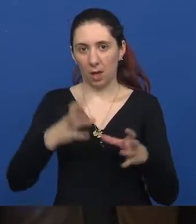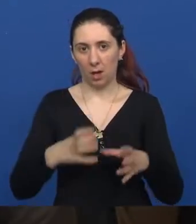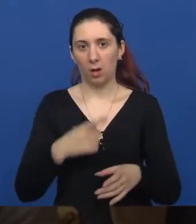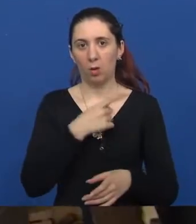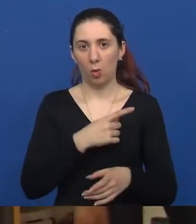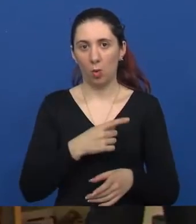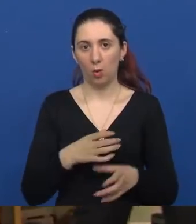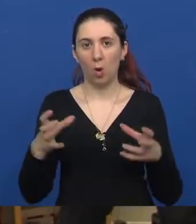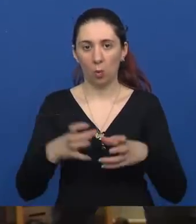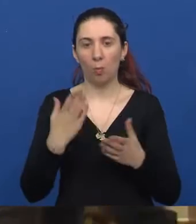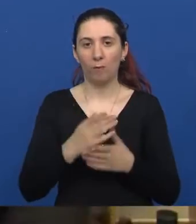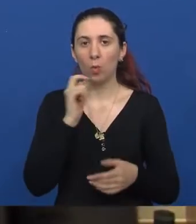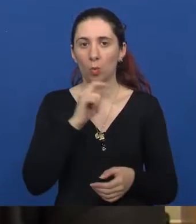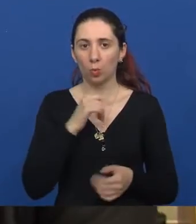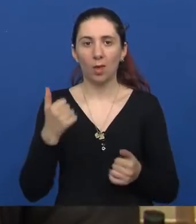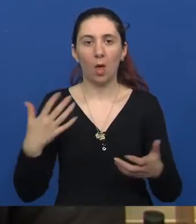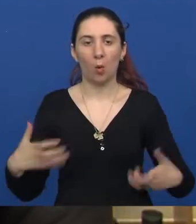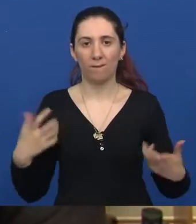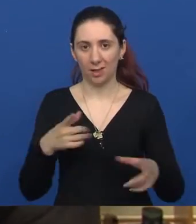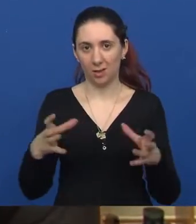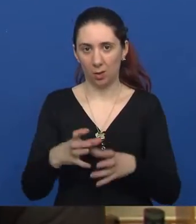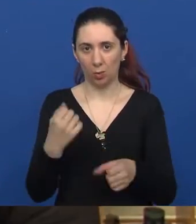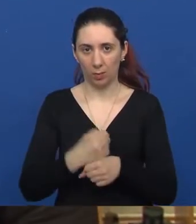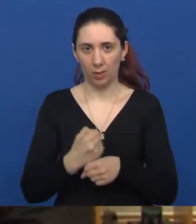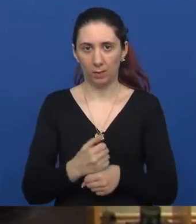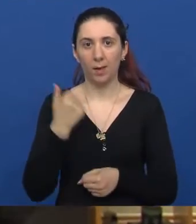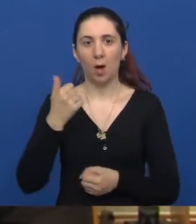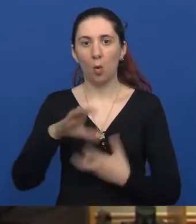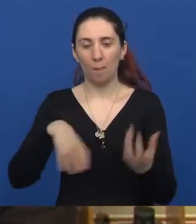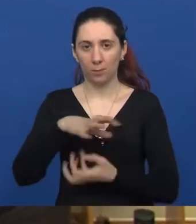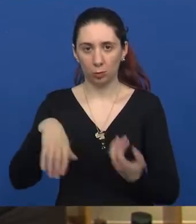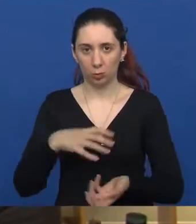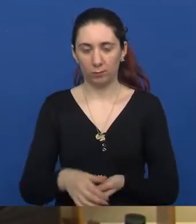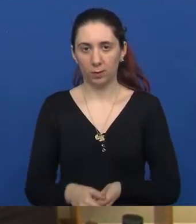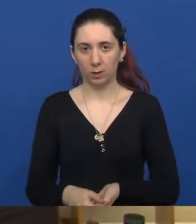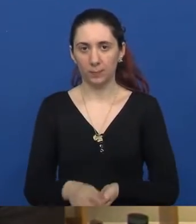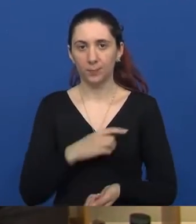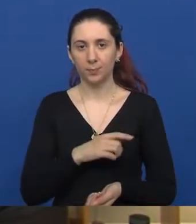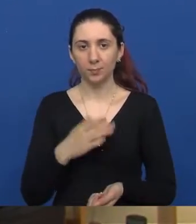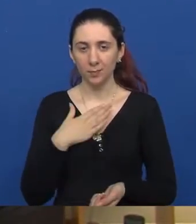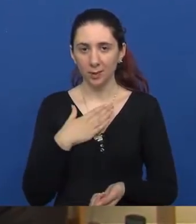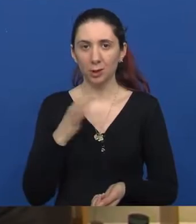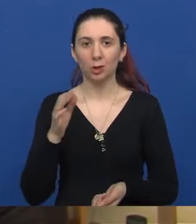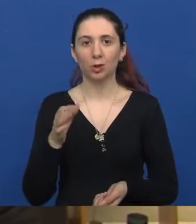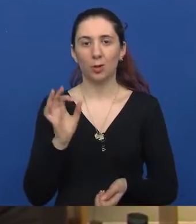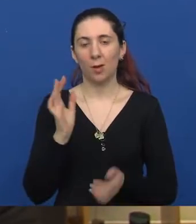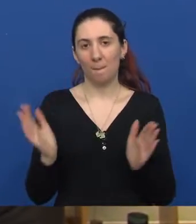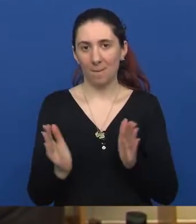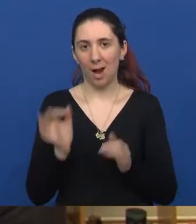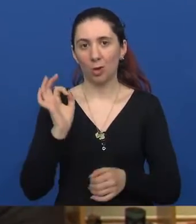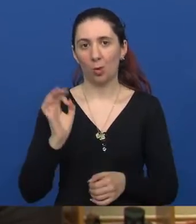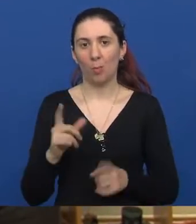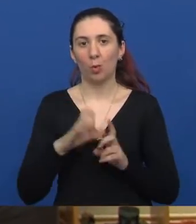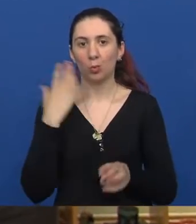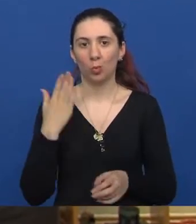spada u grupu koja je utorkom, koja je jako vesela i jako je mješovita. Ona je recimo naš mali dobri duh koja uvijek